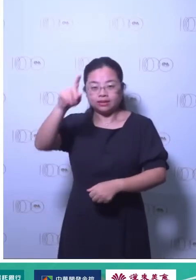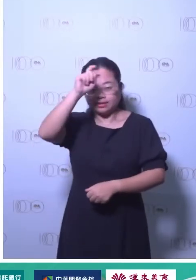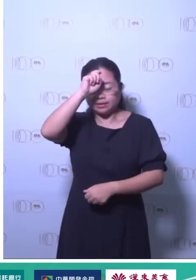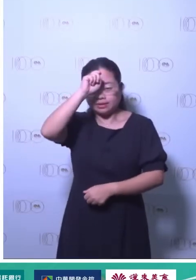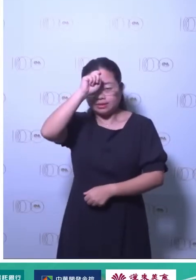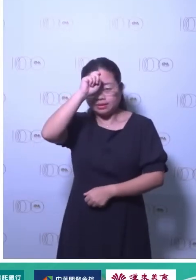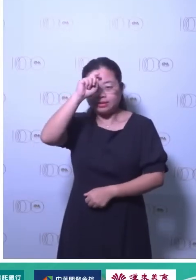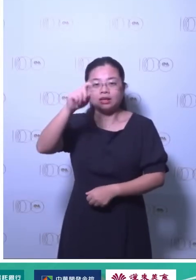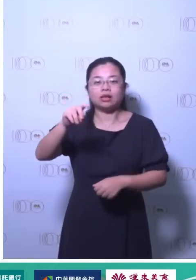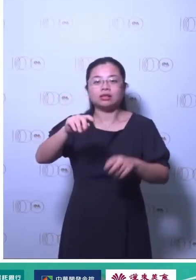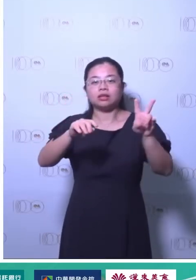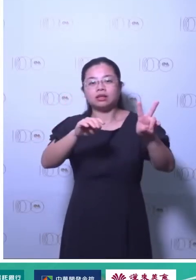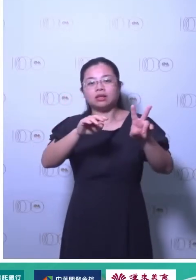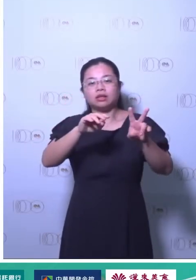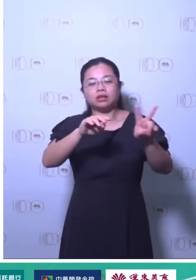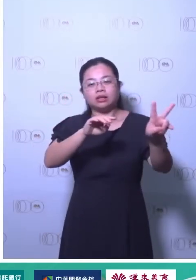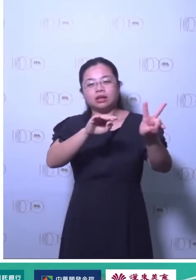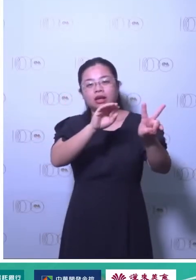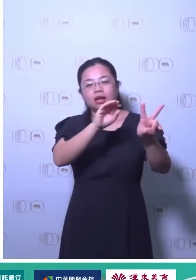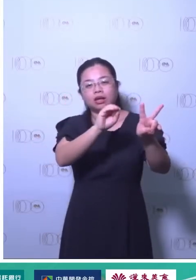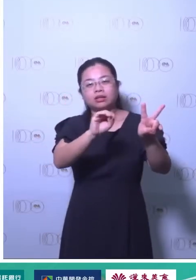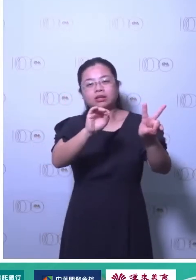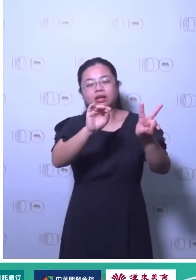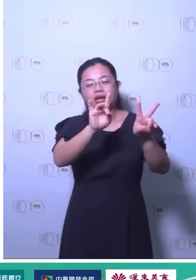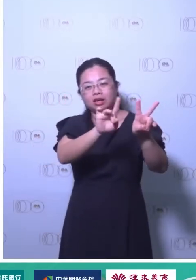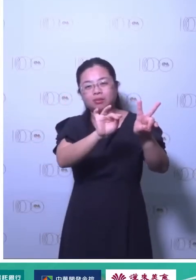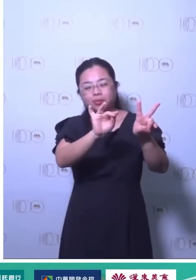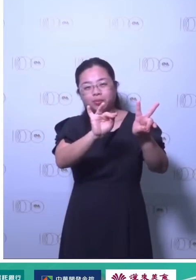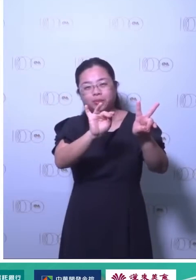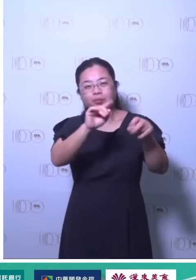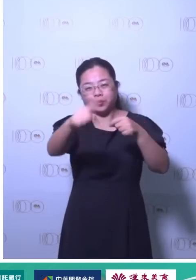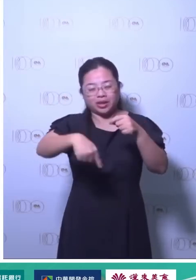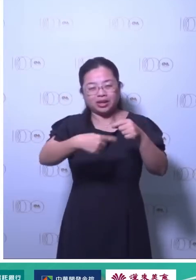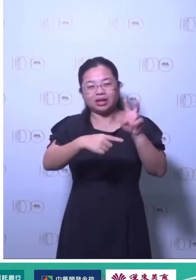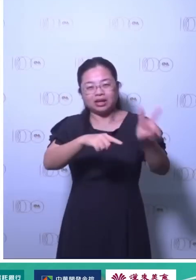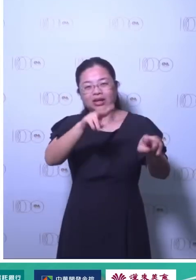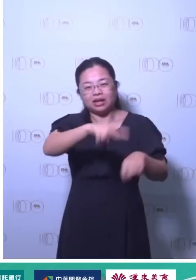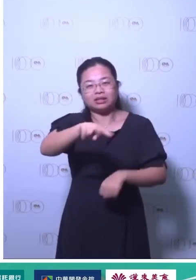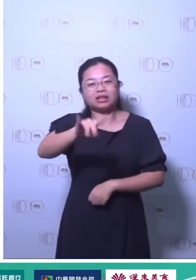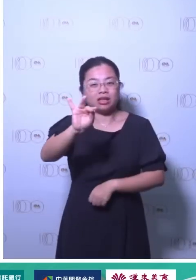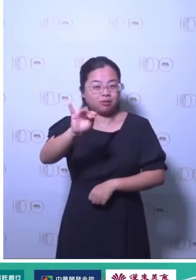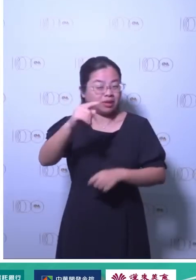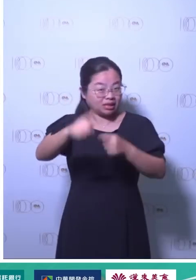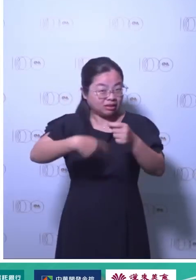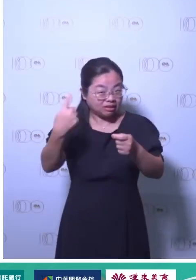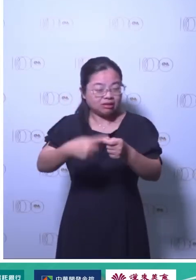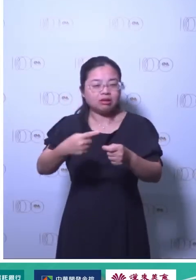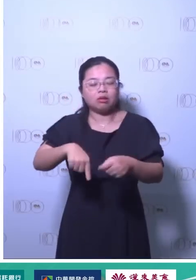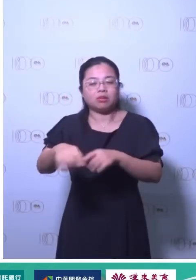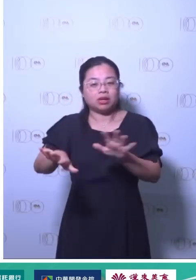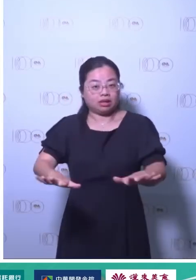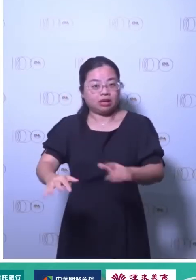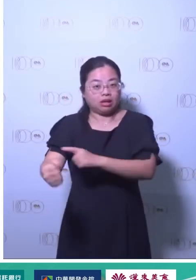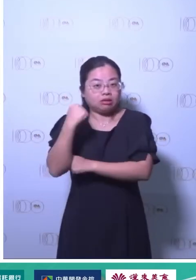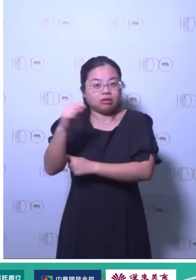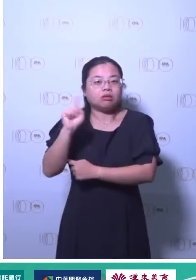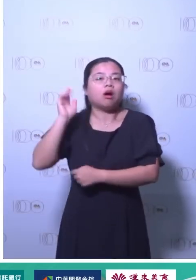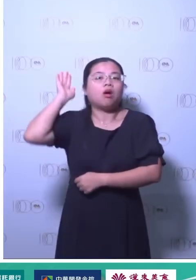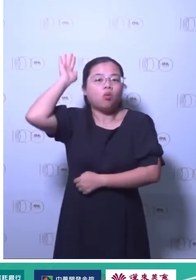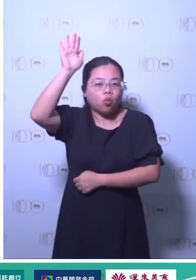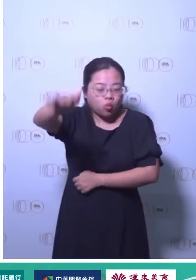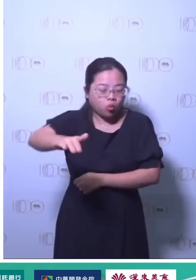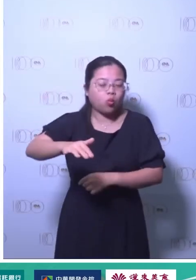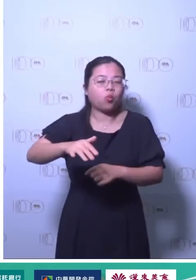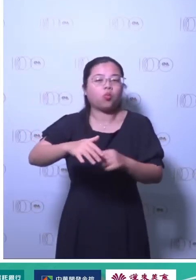但不管如何在那一次会议里面全球决定了共识他的共识是什么在这个他说我们